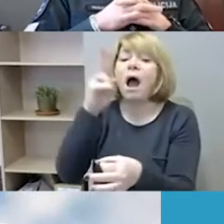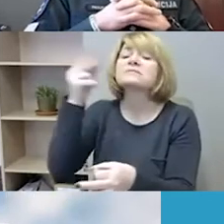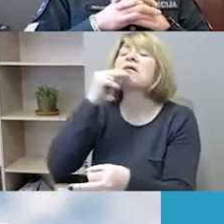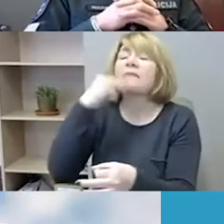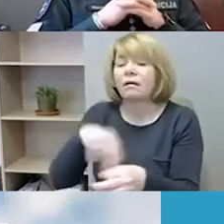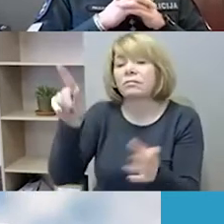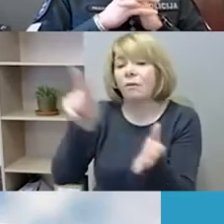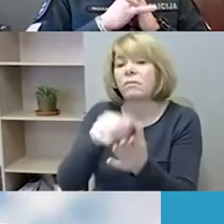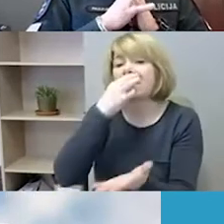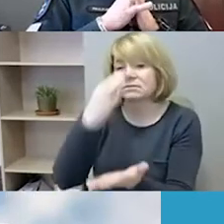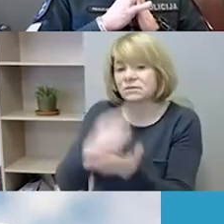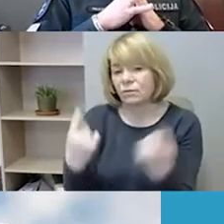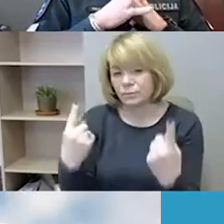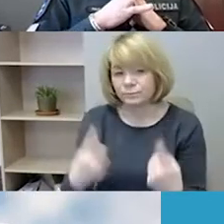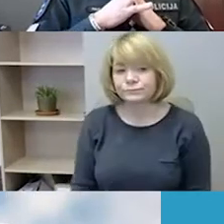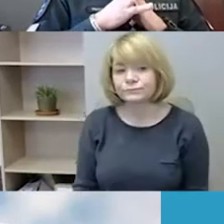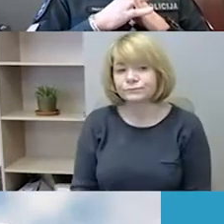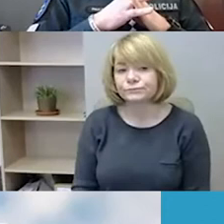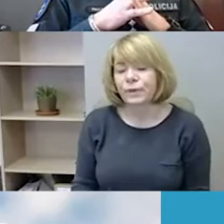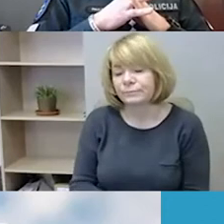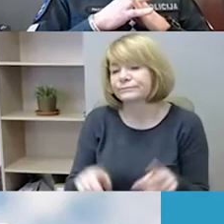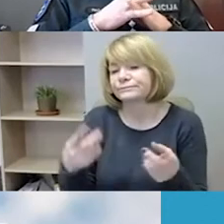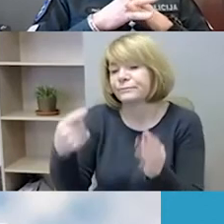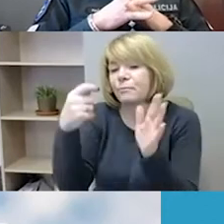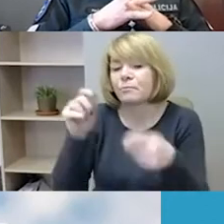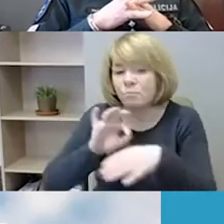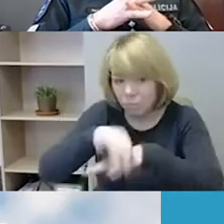Tai kągi, iš tiesų, pavaigai,